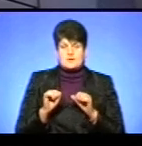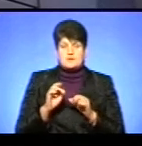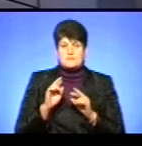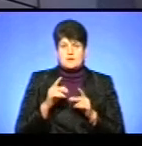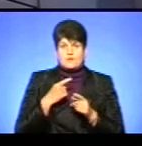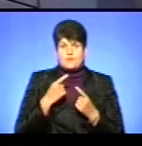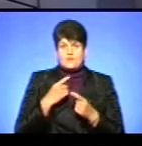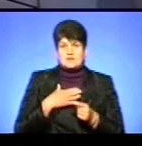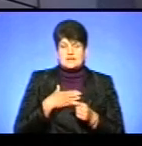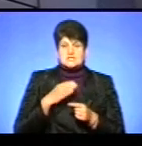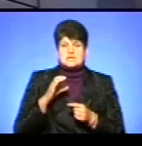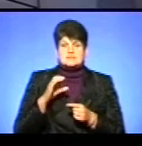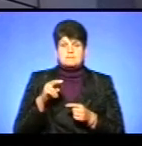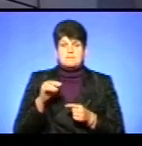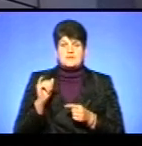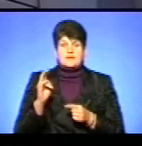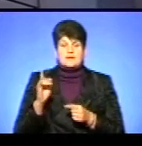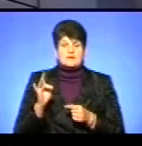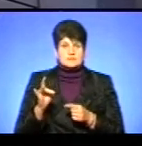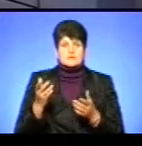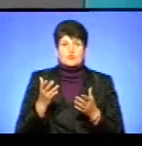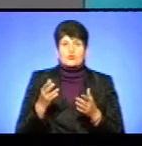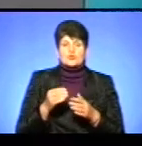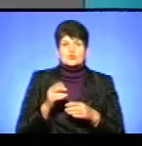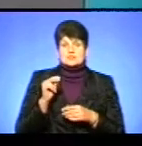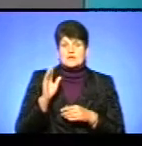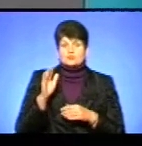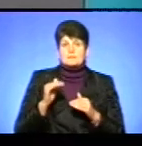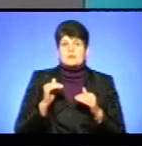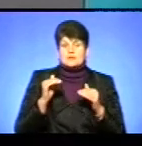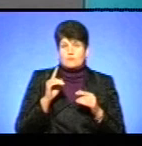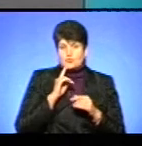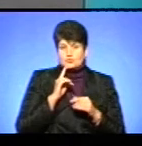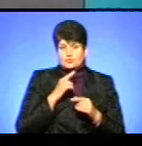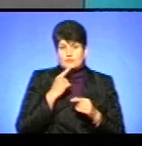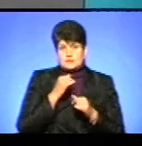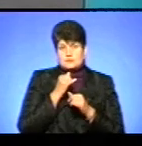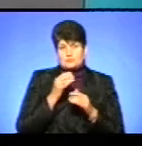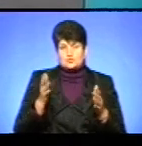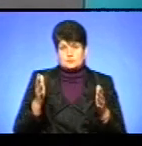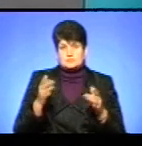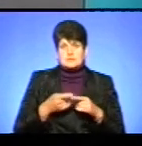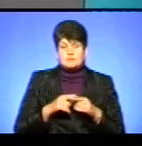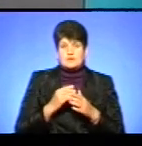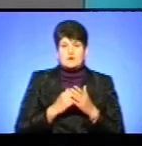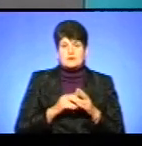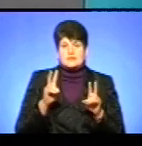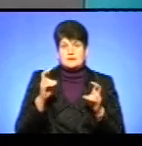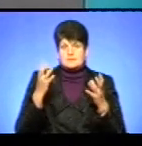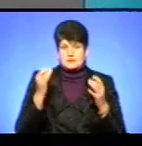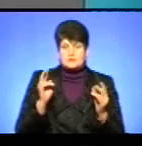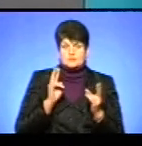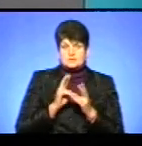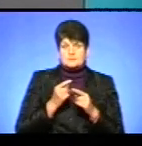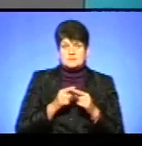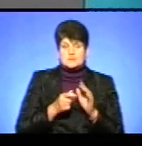наш спікер. Власне, з якого числа буде підняття, також поки що стверджувати не можемо. Це була програма «Тема дня». Зустрінемося